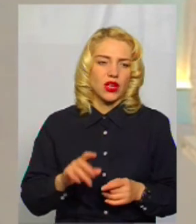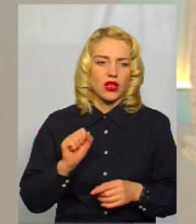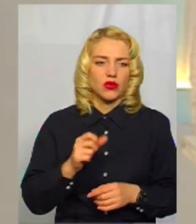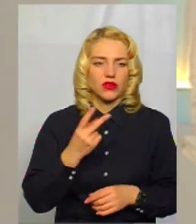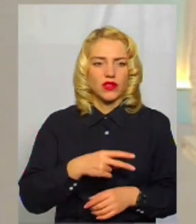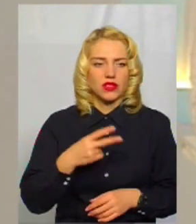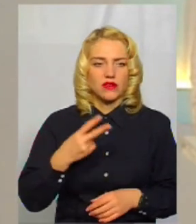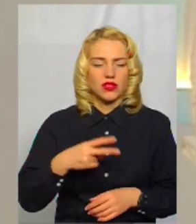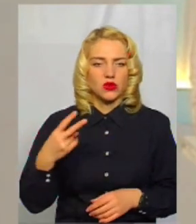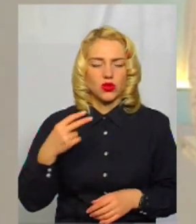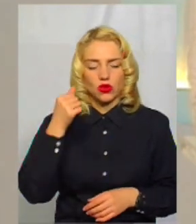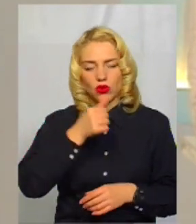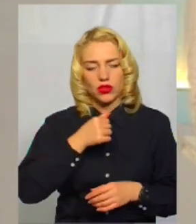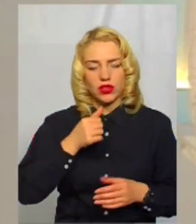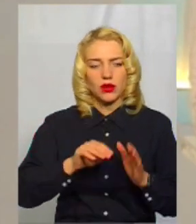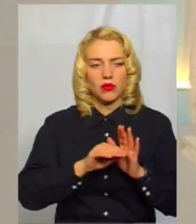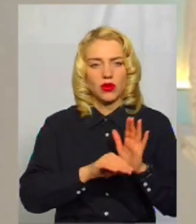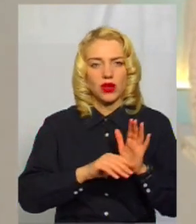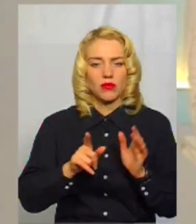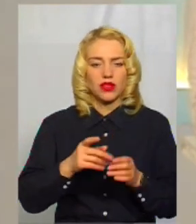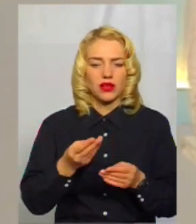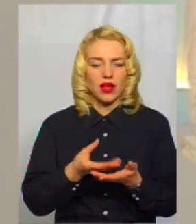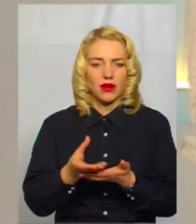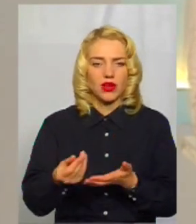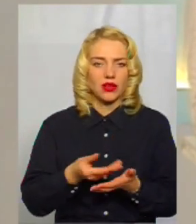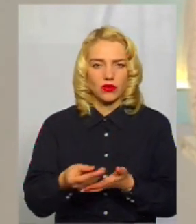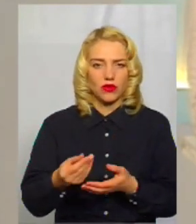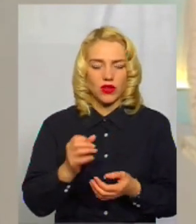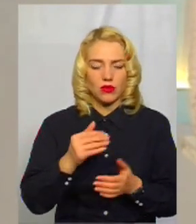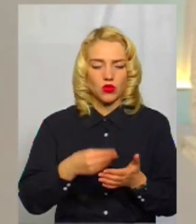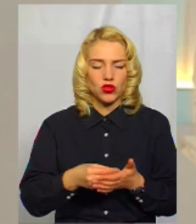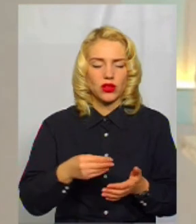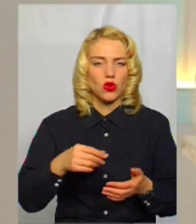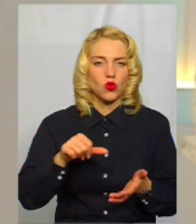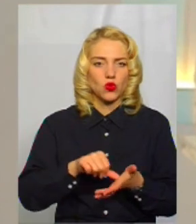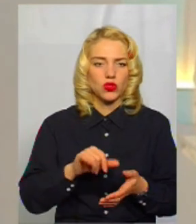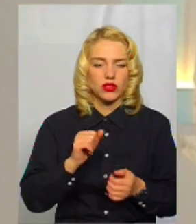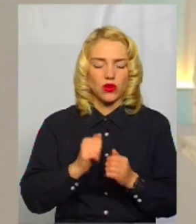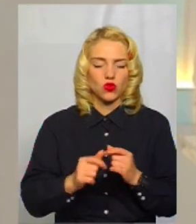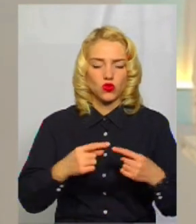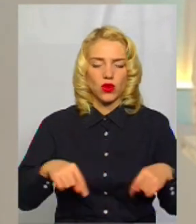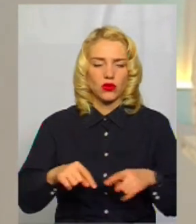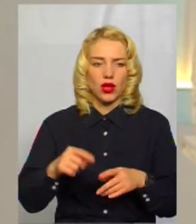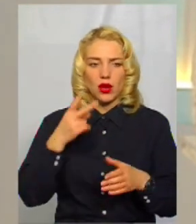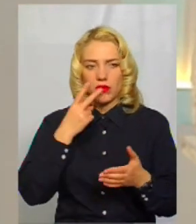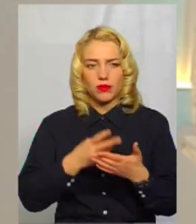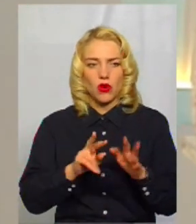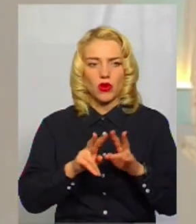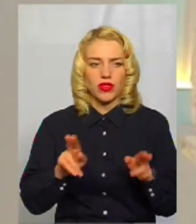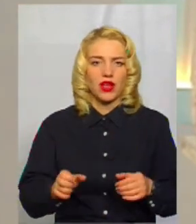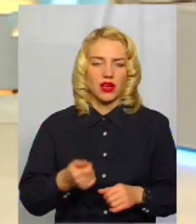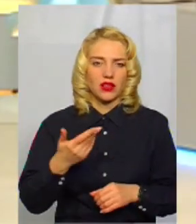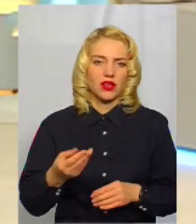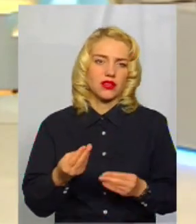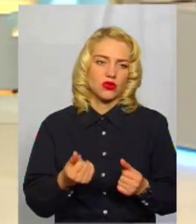-2022 роки програмі бюджету участі на кожну категорію передбачається однакова кількість